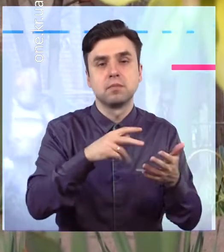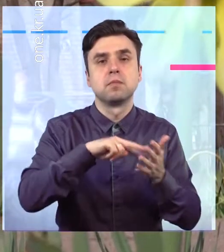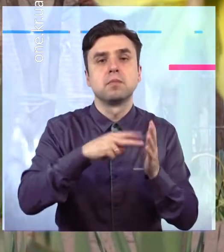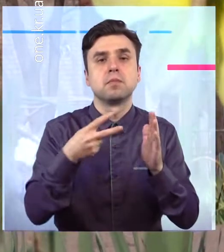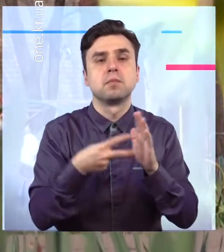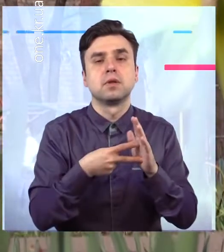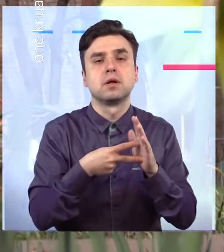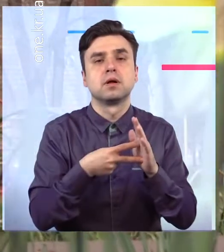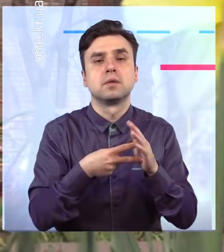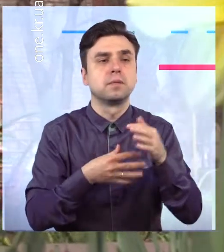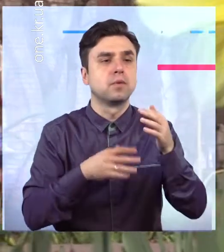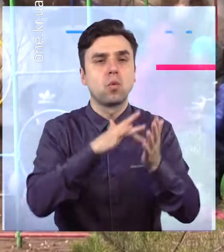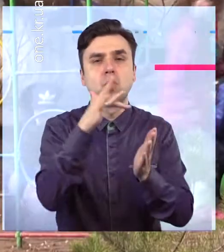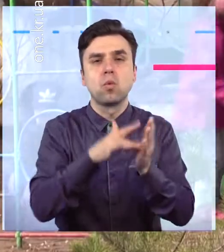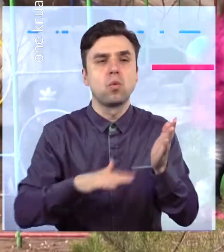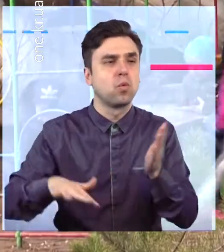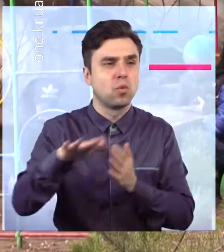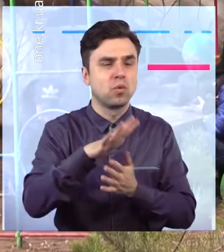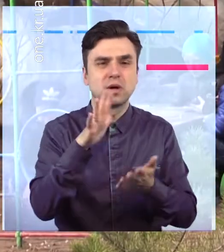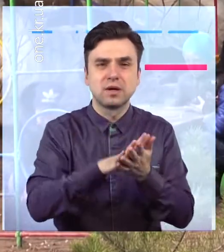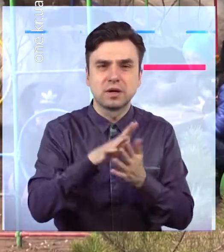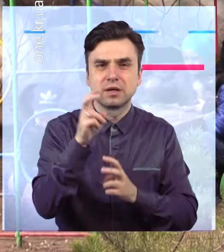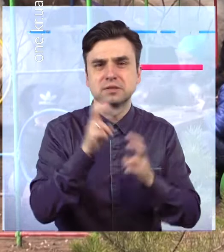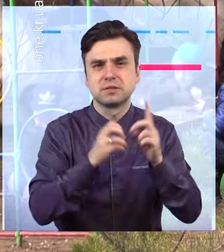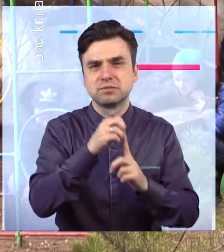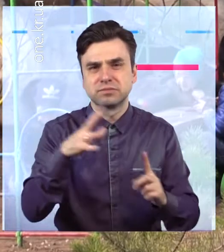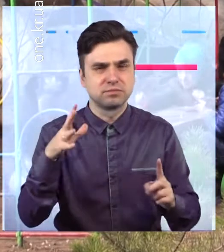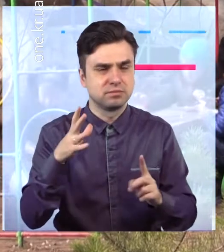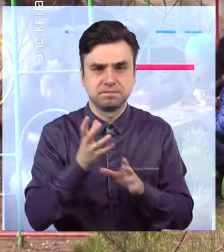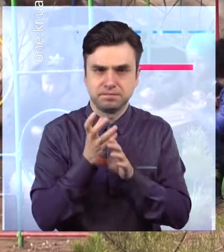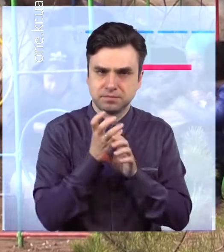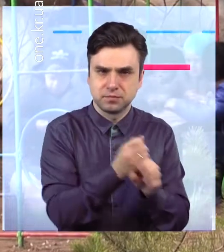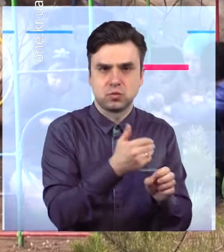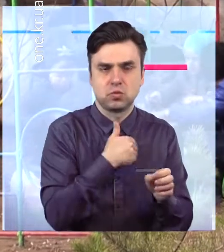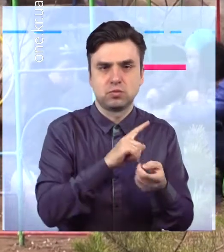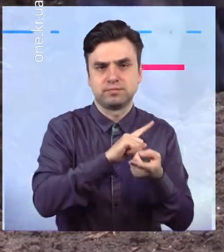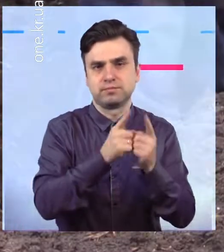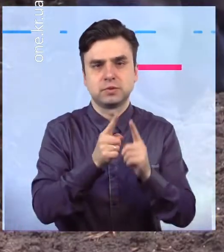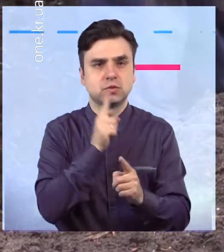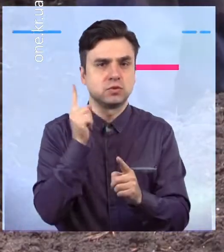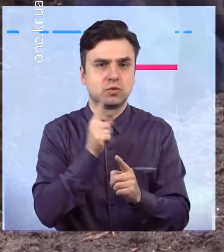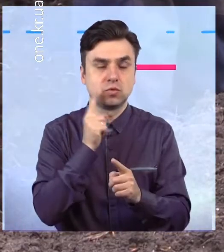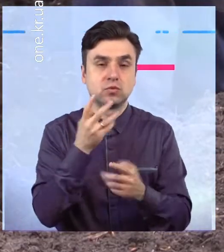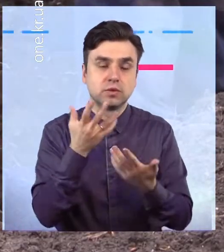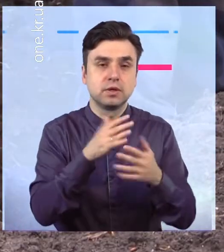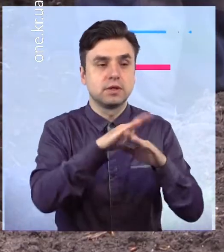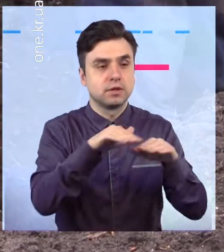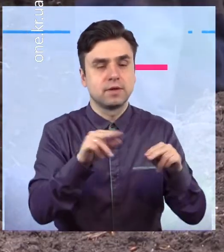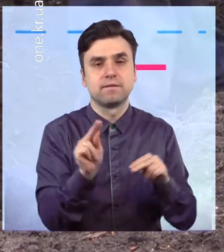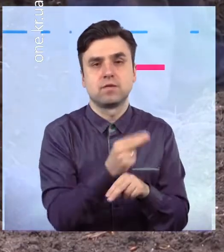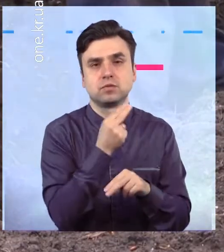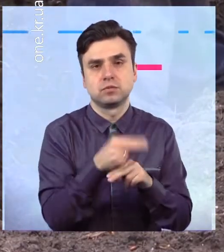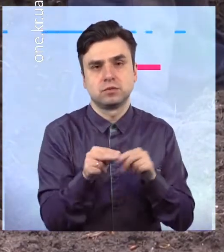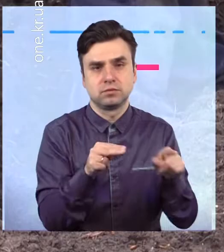покращувати поточну ситуацію, а також прищеплювати підростаючому поколінню основи екомислення та дбайливого ставлення до